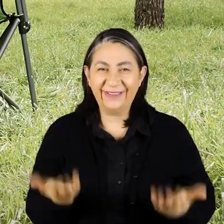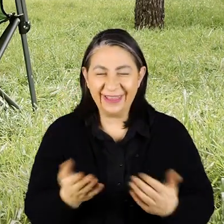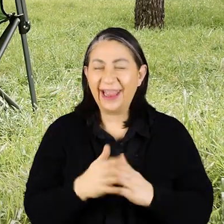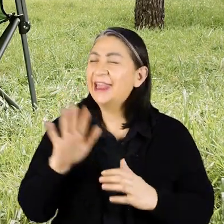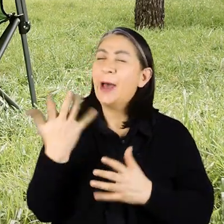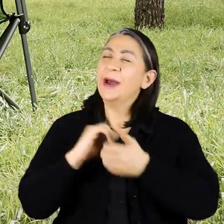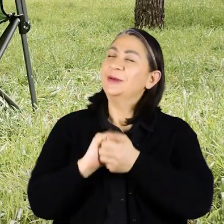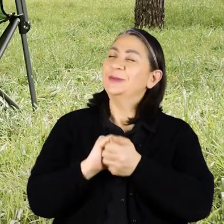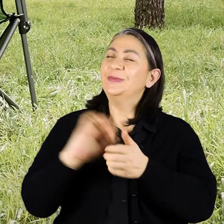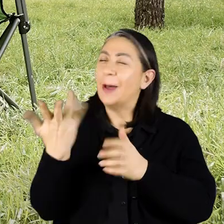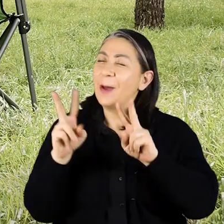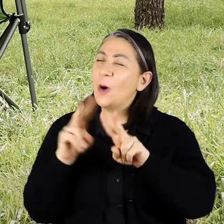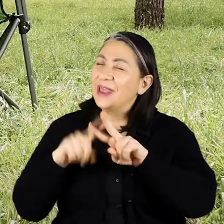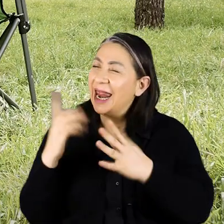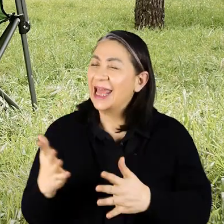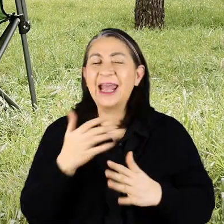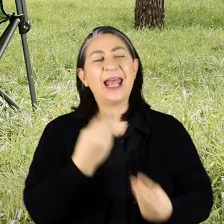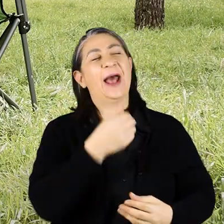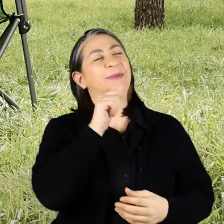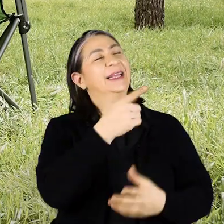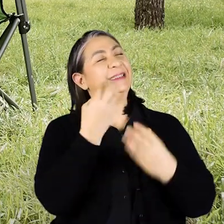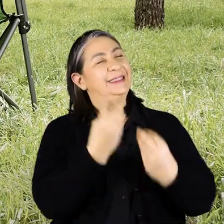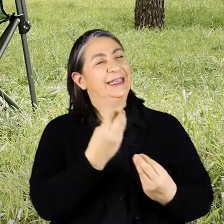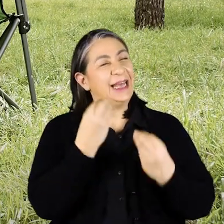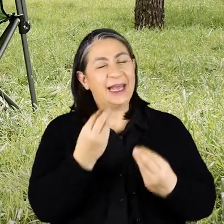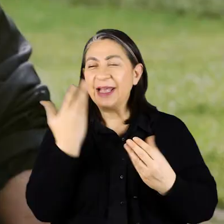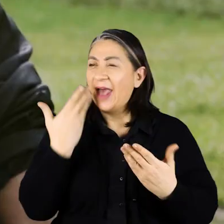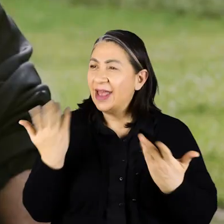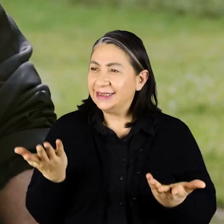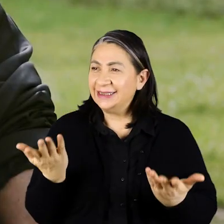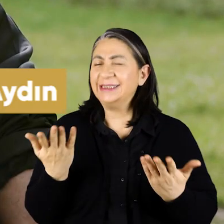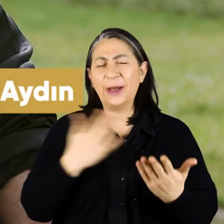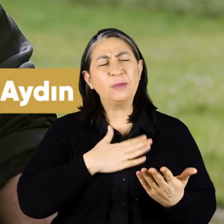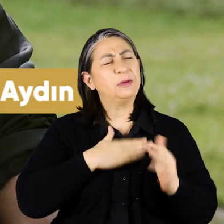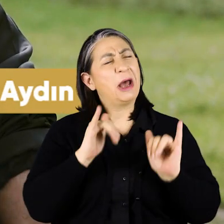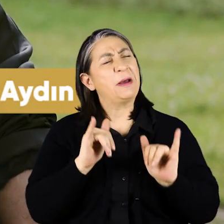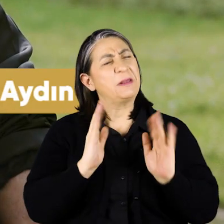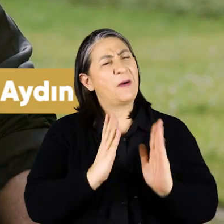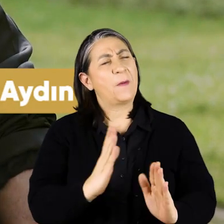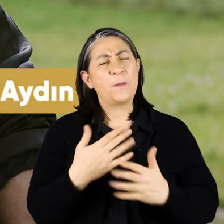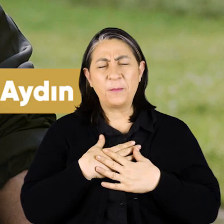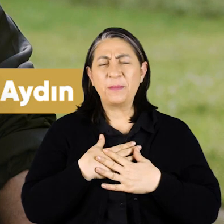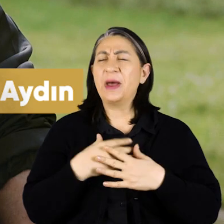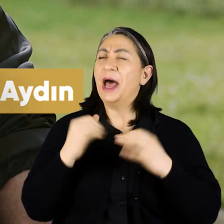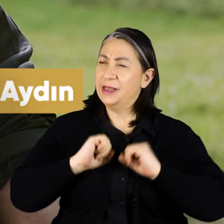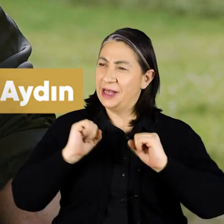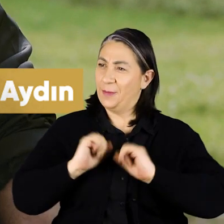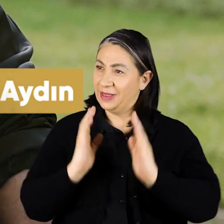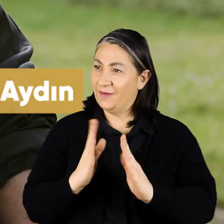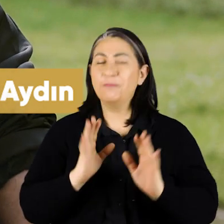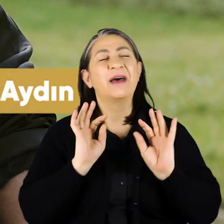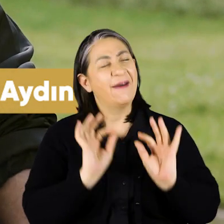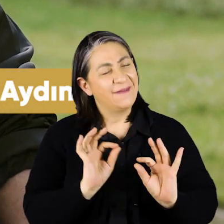Ne haber dostum Ne haber Muhammed Ali İyi abi sağolsun sen nasılsın? Ne haber nasıl keyifler? Hablulsun aynen devam ediyoruz Aynen antrenmanlar